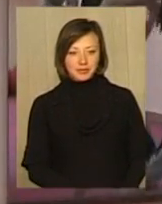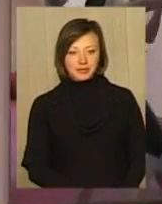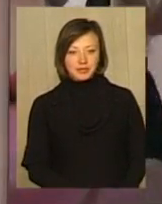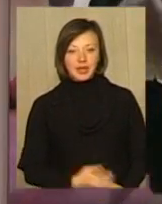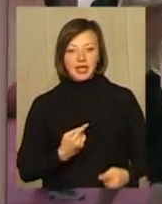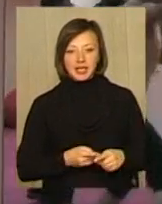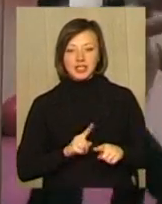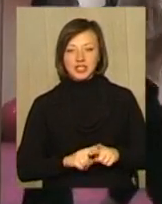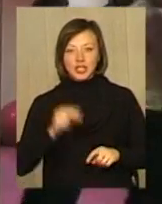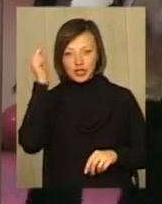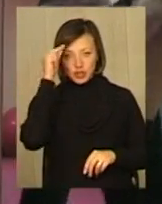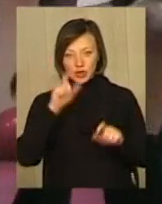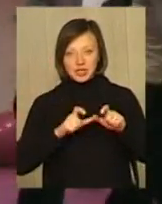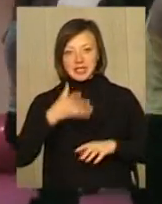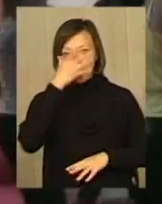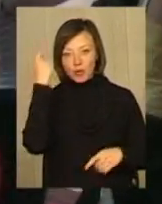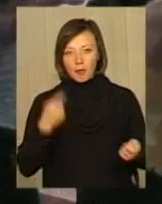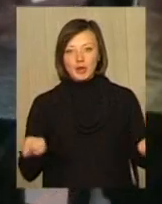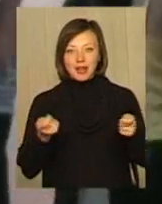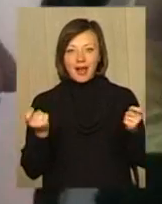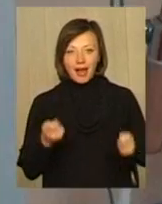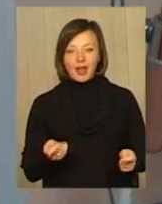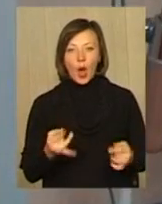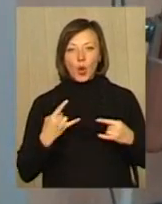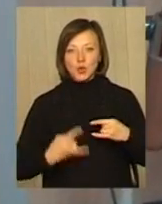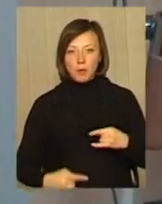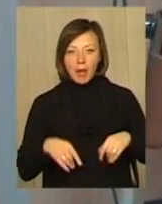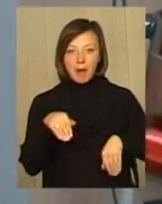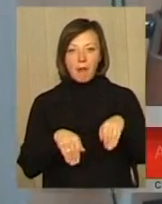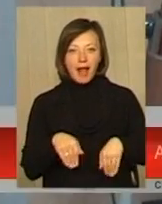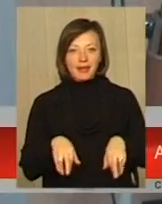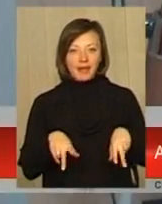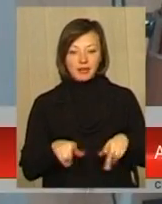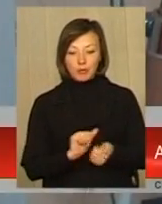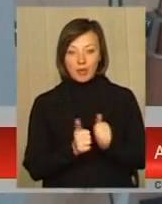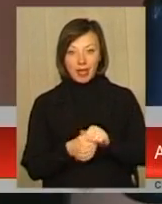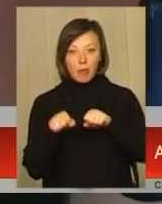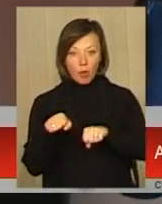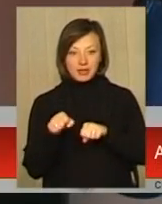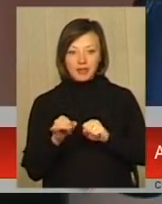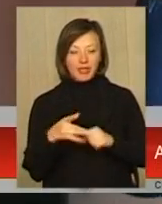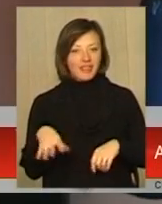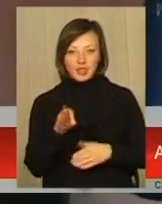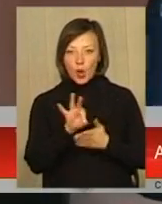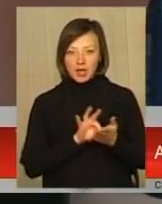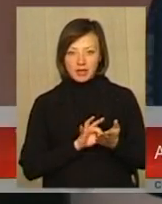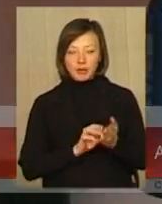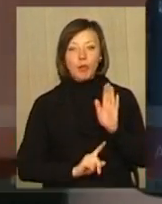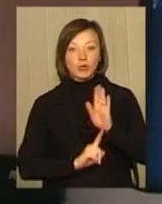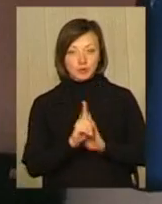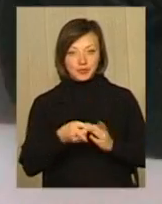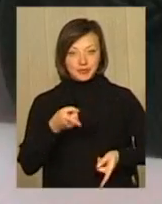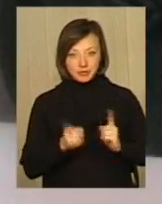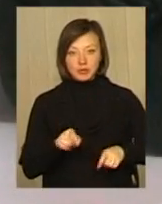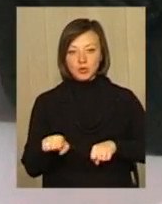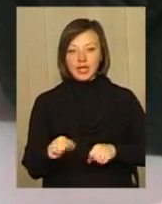Ці школярки забули про скакалки і костюми для белі танців. Дівчата проміняли їх на боксерські рукавиці, щоправда, не все одразу. Братися до справжнього